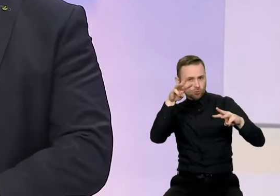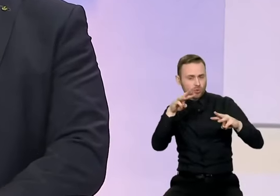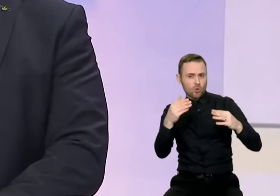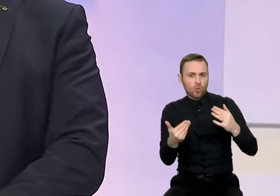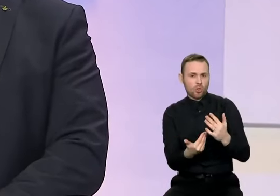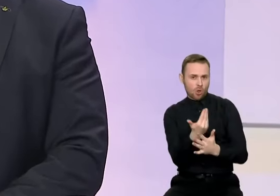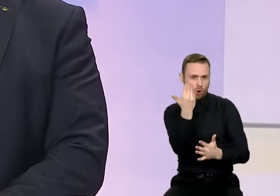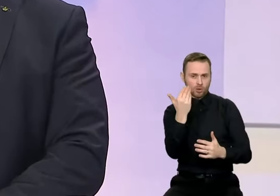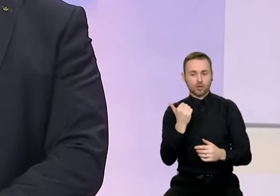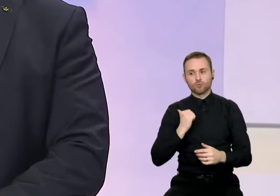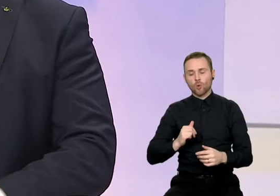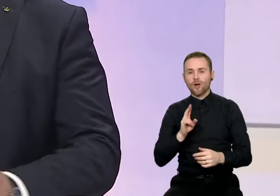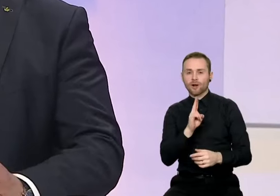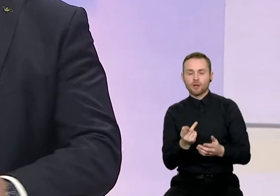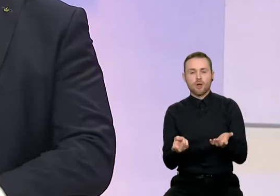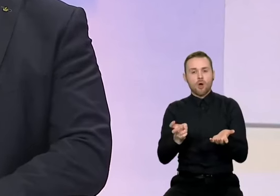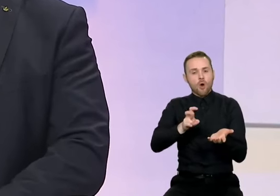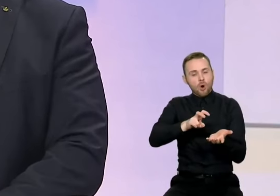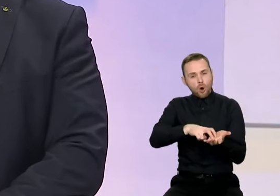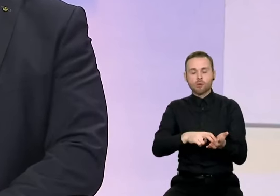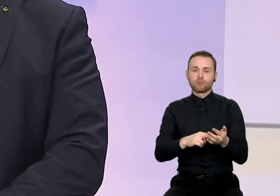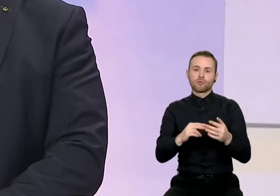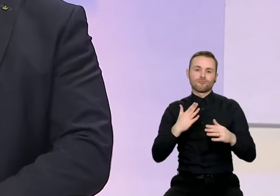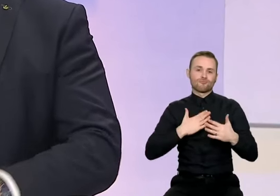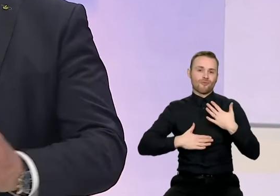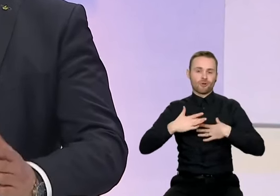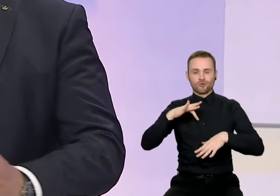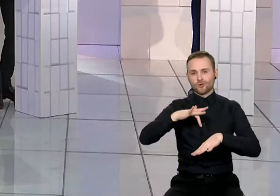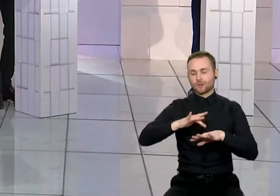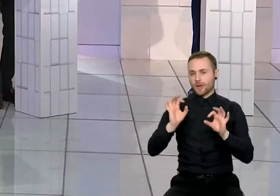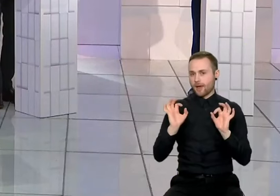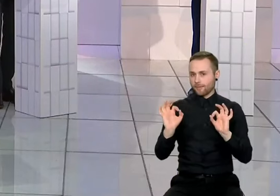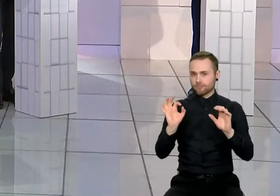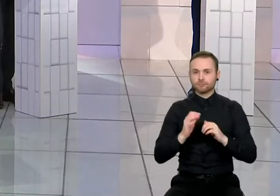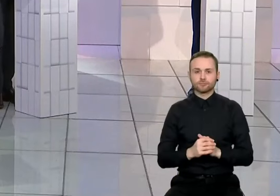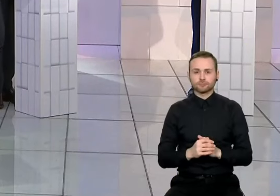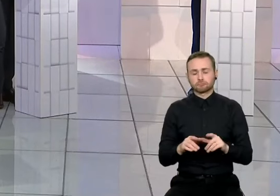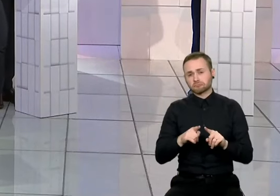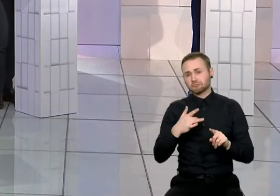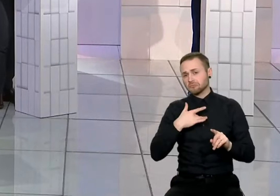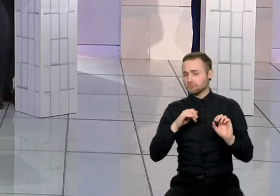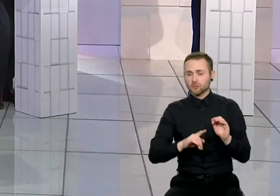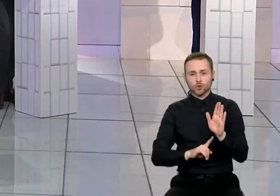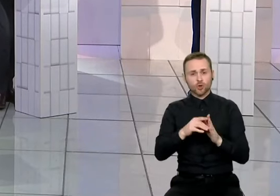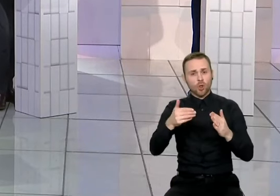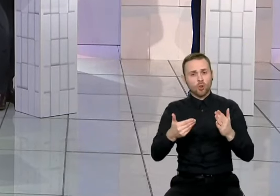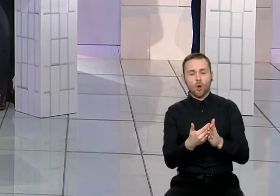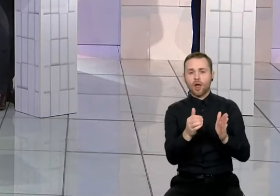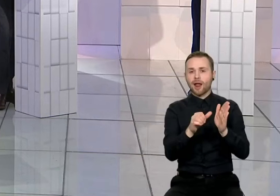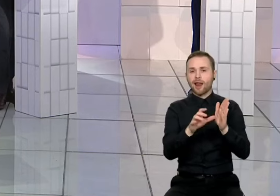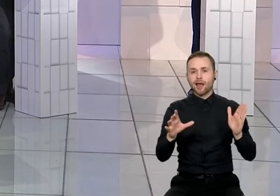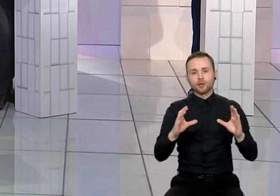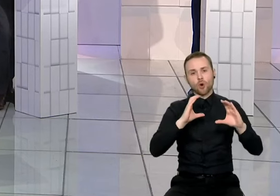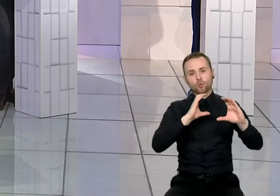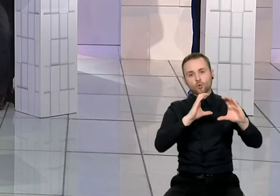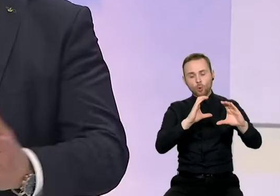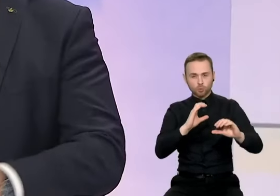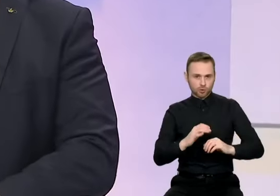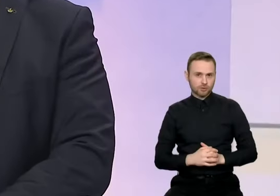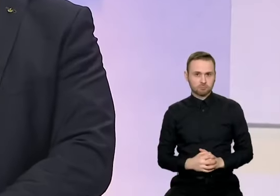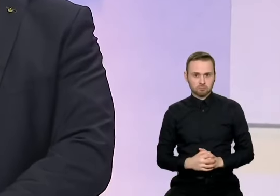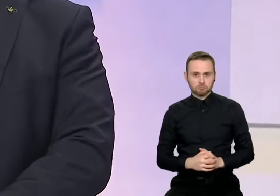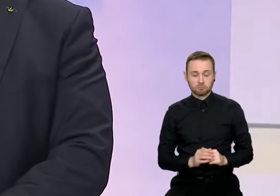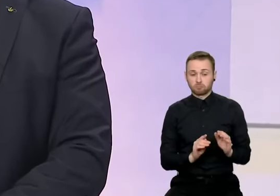Alina, Tai aš matau elektrobusus, naujus troliai busus ir galbūt netgi tam tikrus naujas tokius